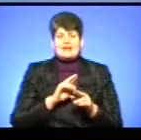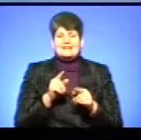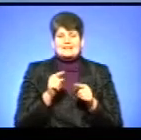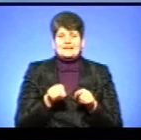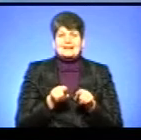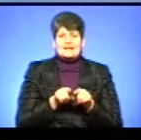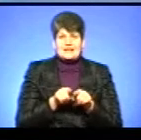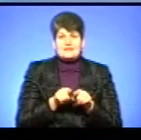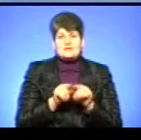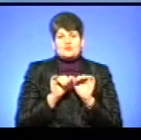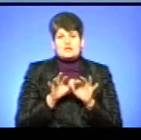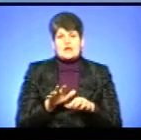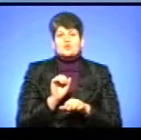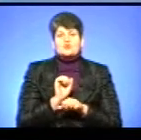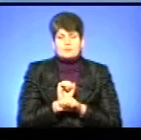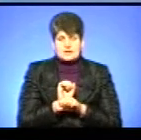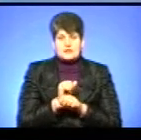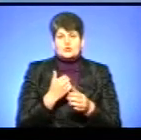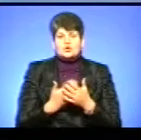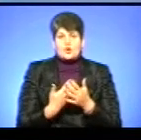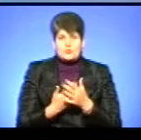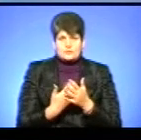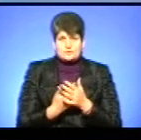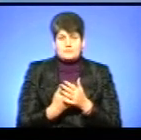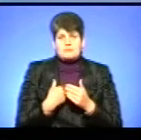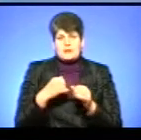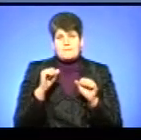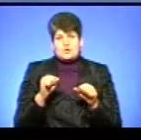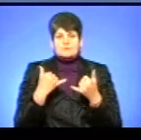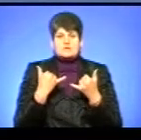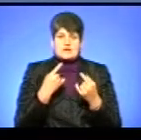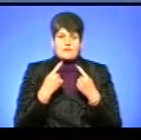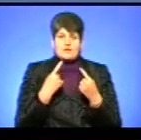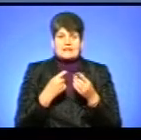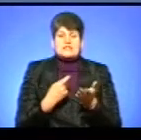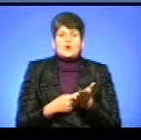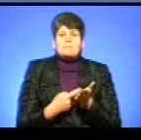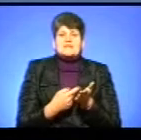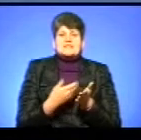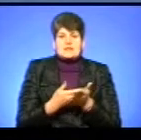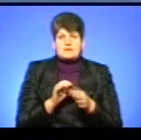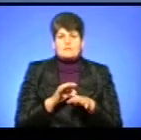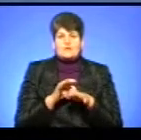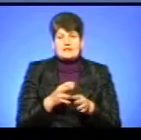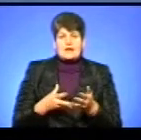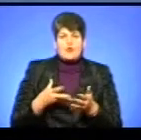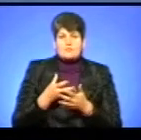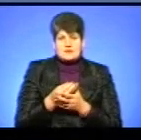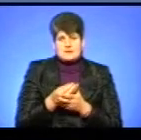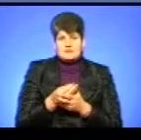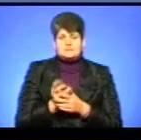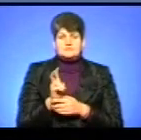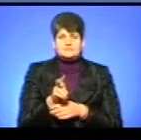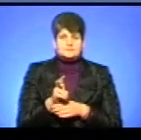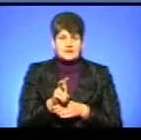діє якого призупинена. Тобто, ми можемо зараз говорити, що підстав для здійснення оплати за перебування дітей в